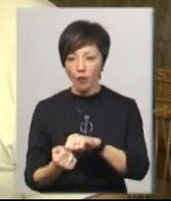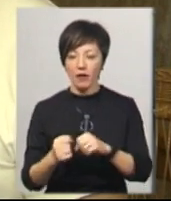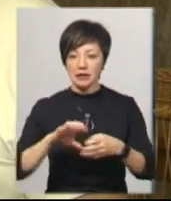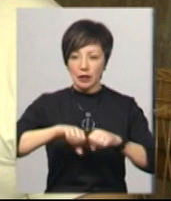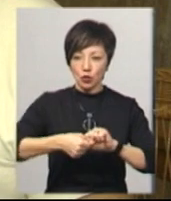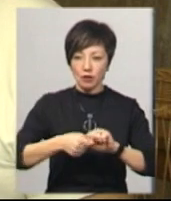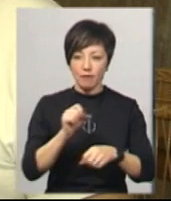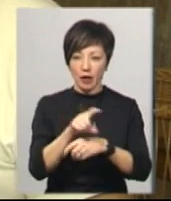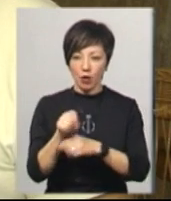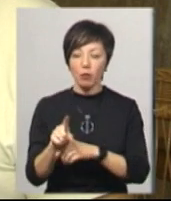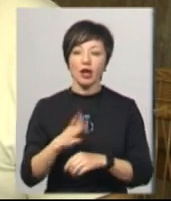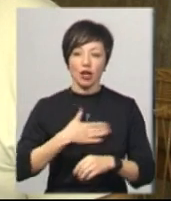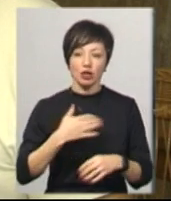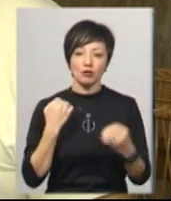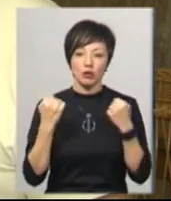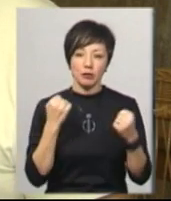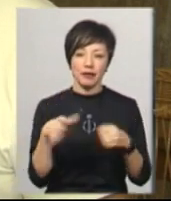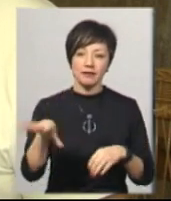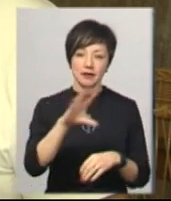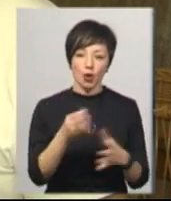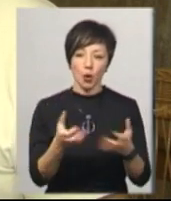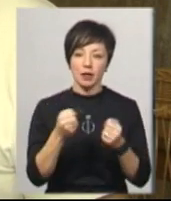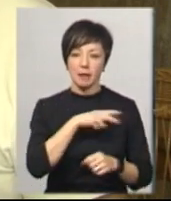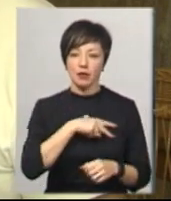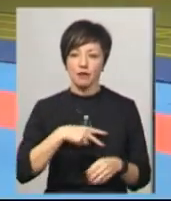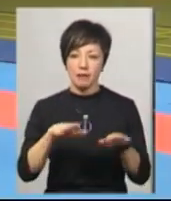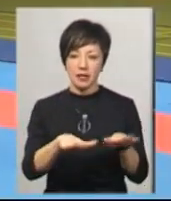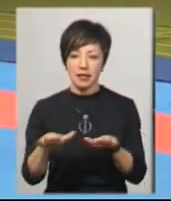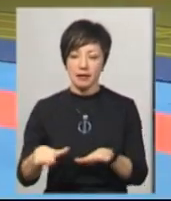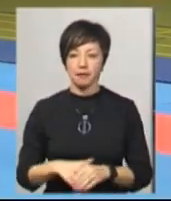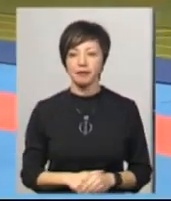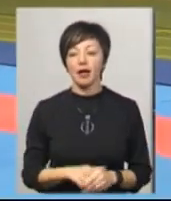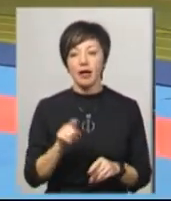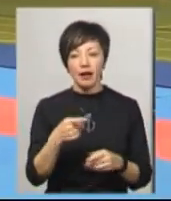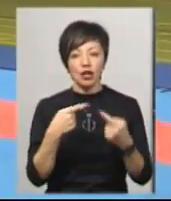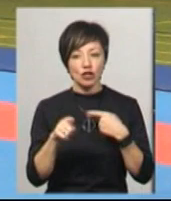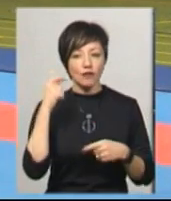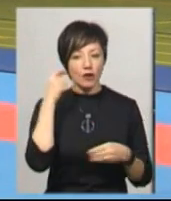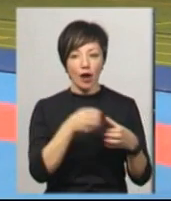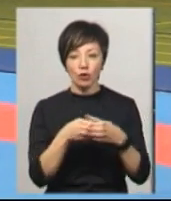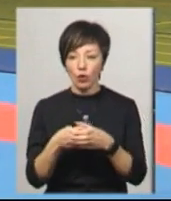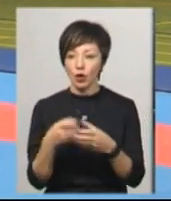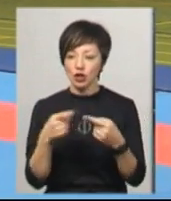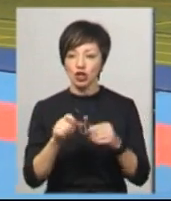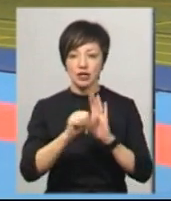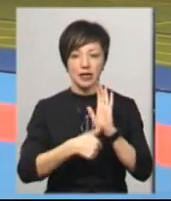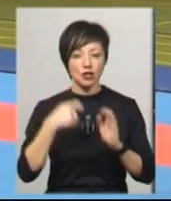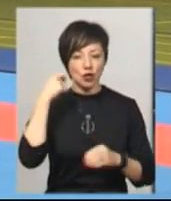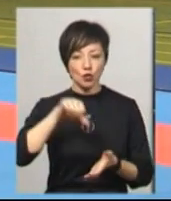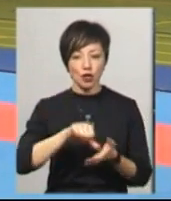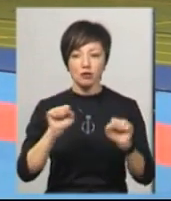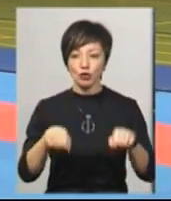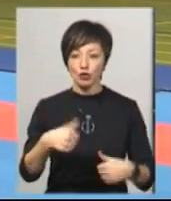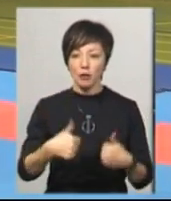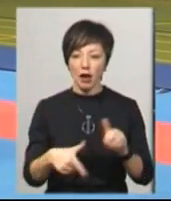прийоми, то наші спортсмени майже всі отримали призові місця. У суду й інші вікові категорії, каже тренер. Тому 16-річні учасники